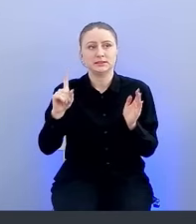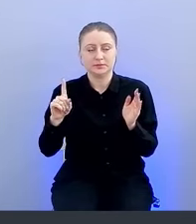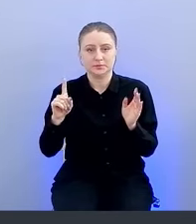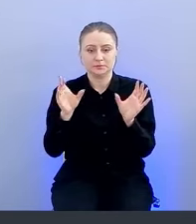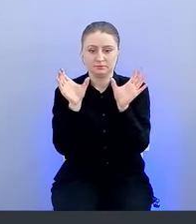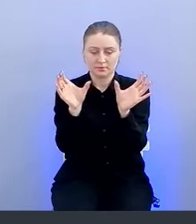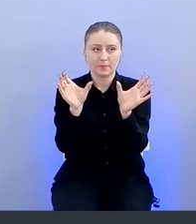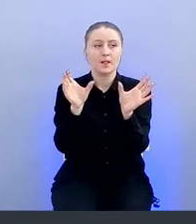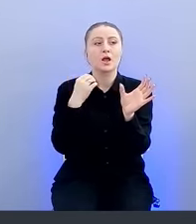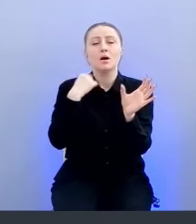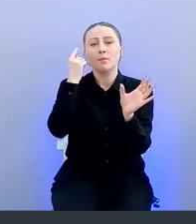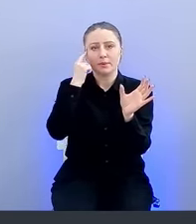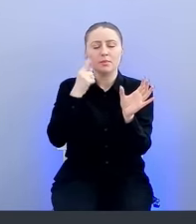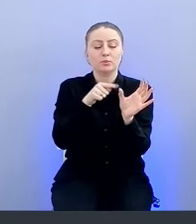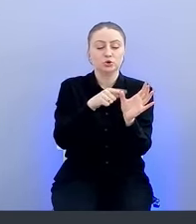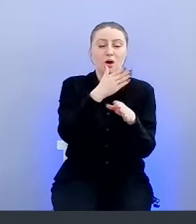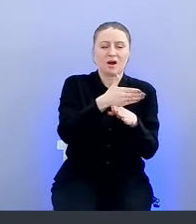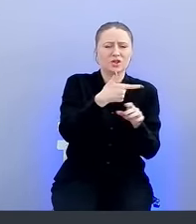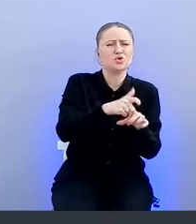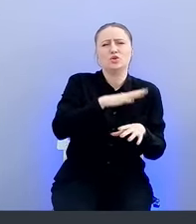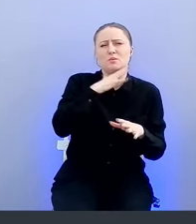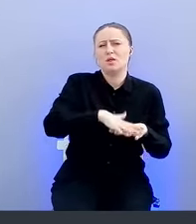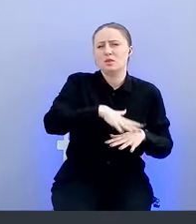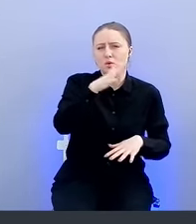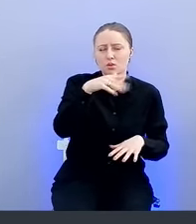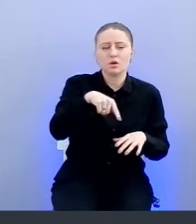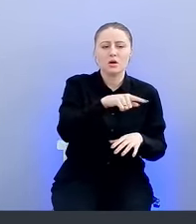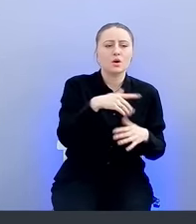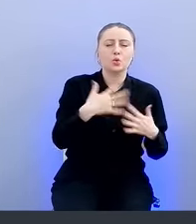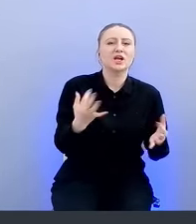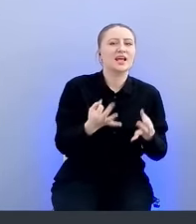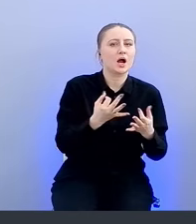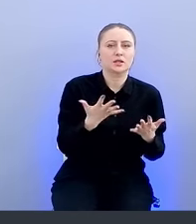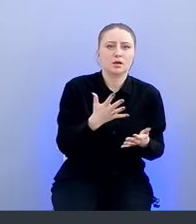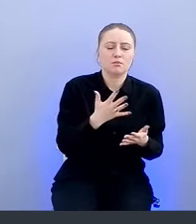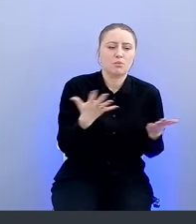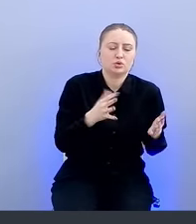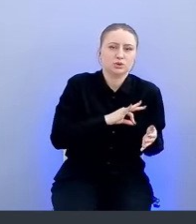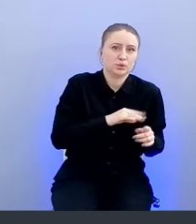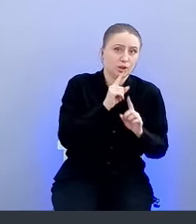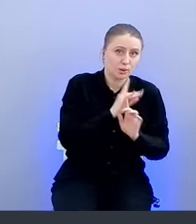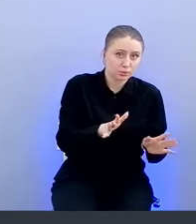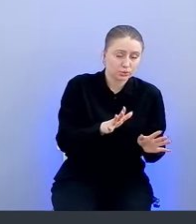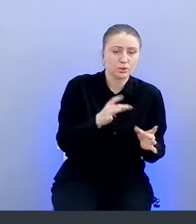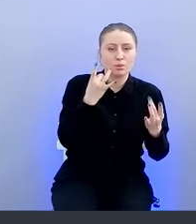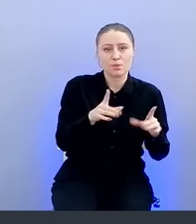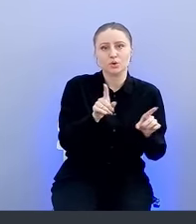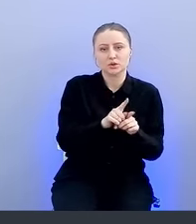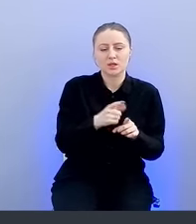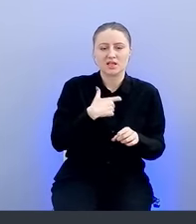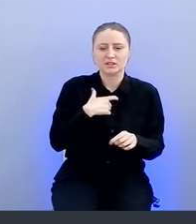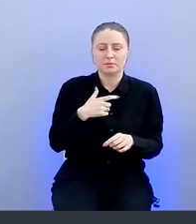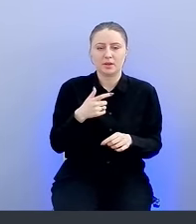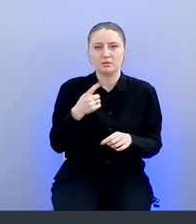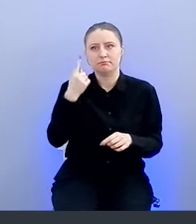огромное количество репозиториев все-таки уже никогда не будет эксплуатироваться, и просто так клонить себе код